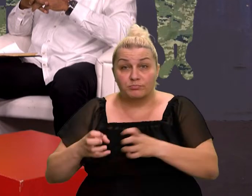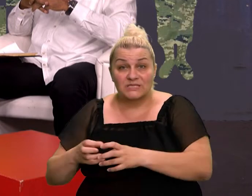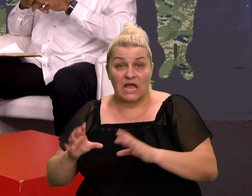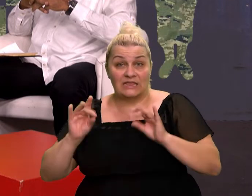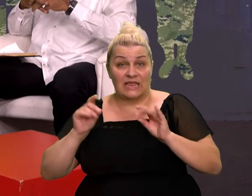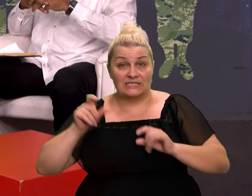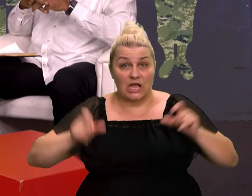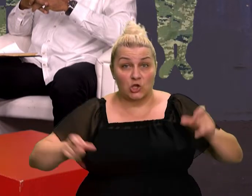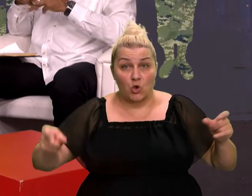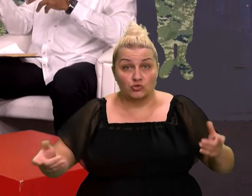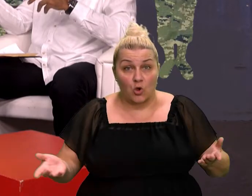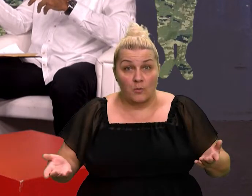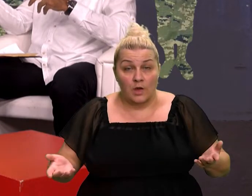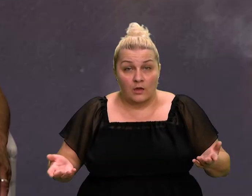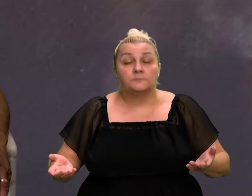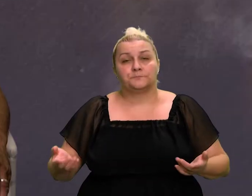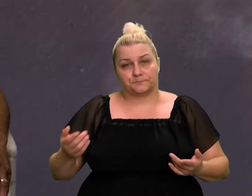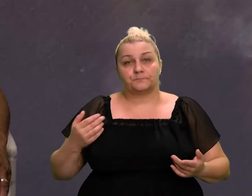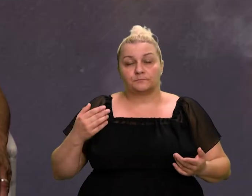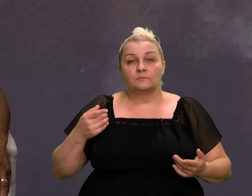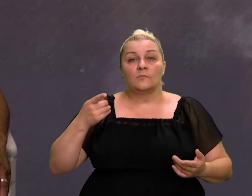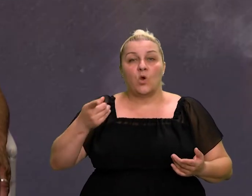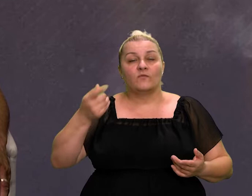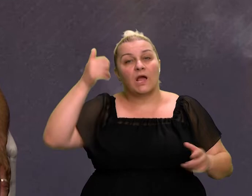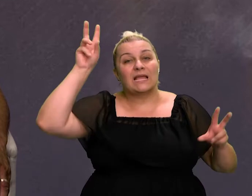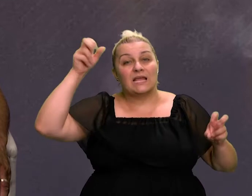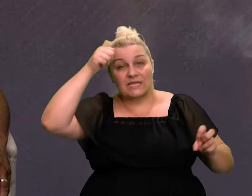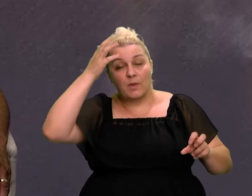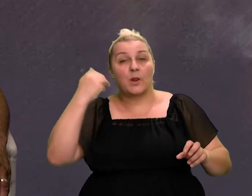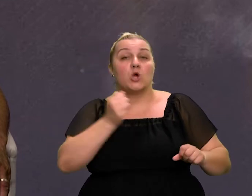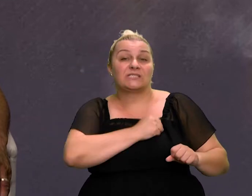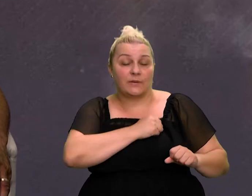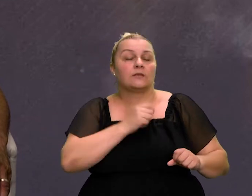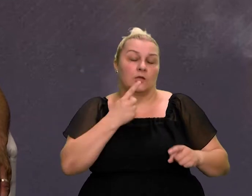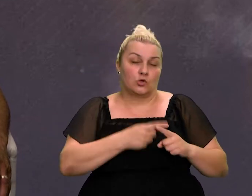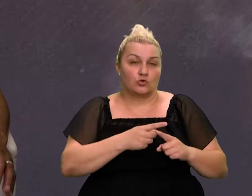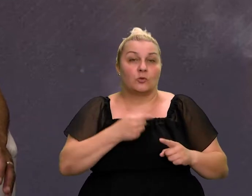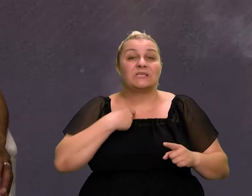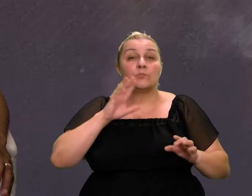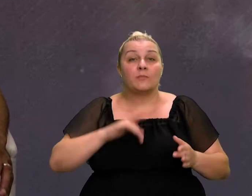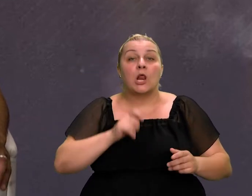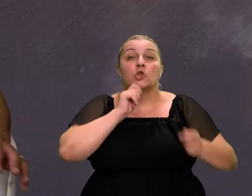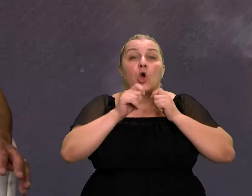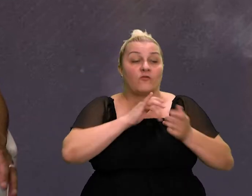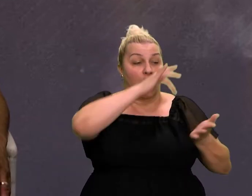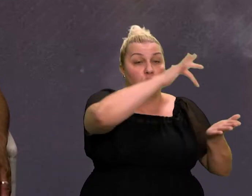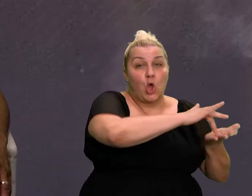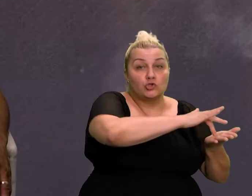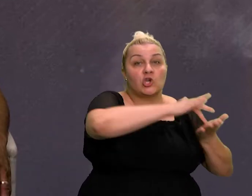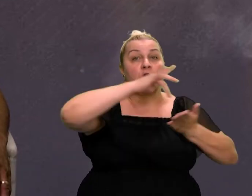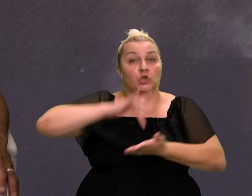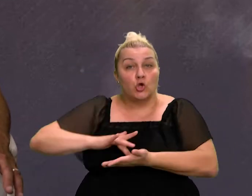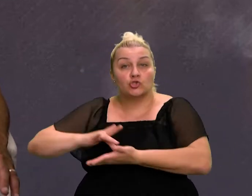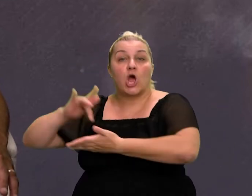dogovorene, dogovorene... Kodnije nazive je bio split. Da, dogovorene točke. Znači, kad si došao na tu točku mora si